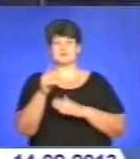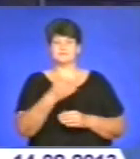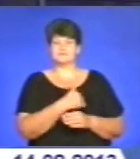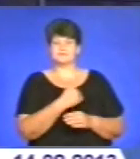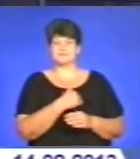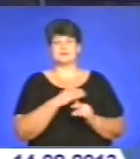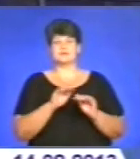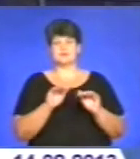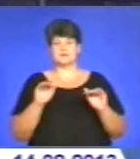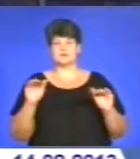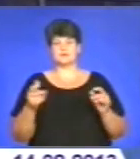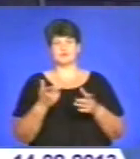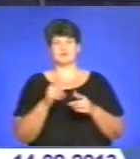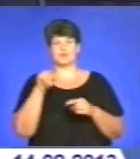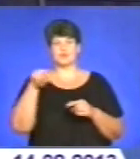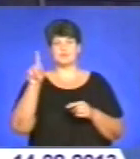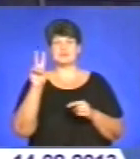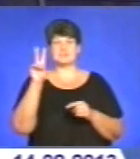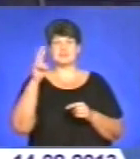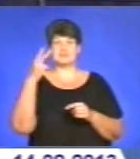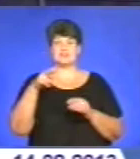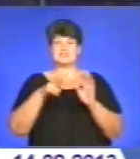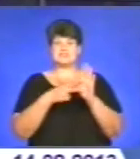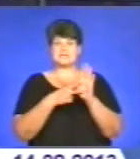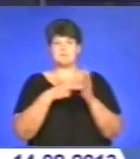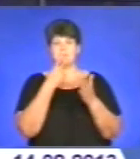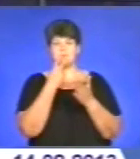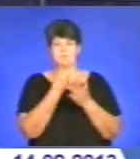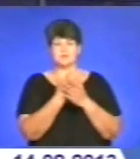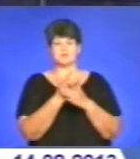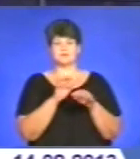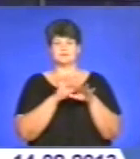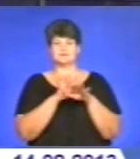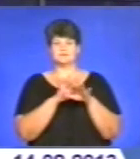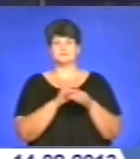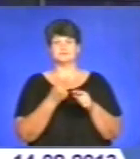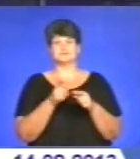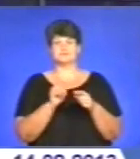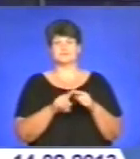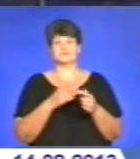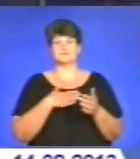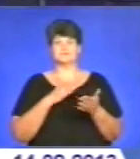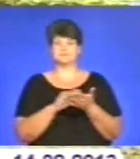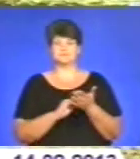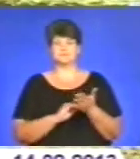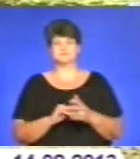дошкільного навчального закладу номер 27. Бачили, як реалізовують задумане наші кореспонденти.